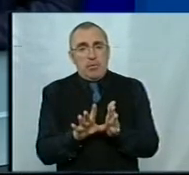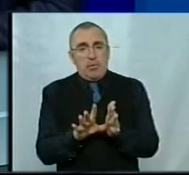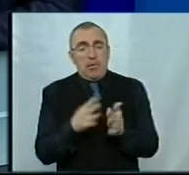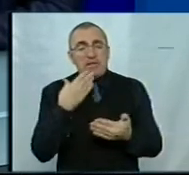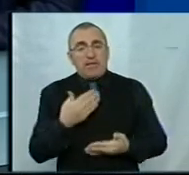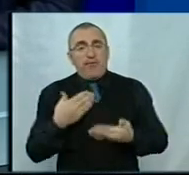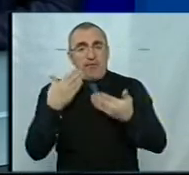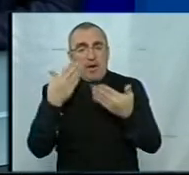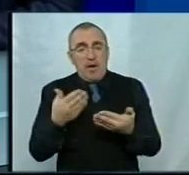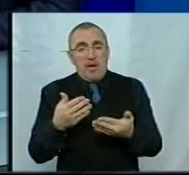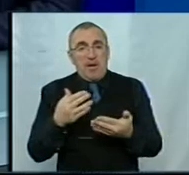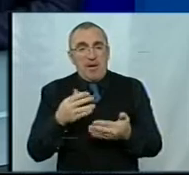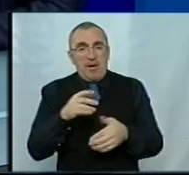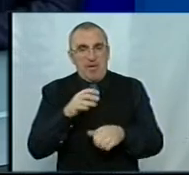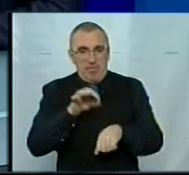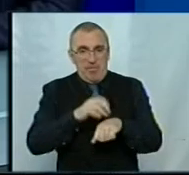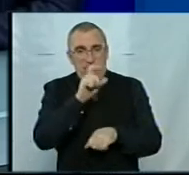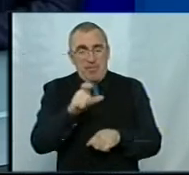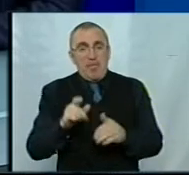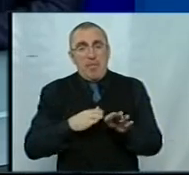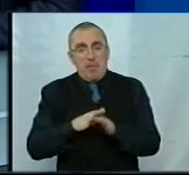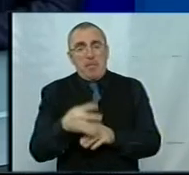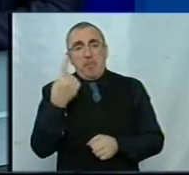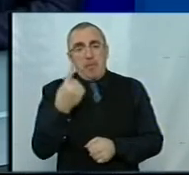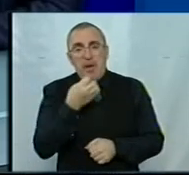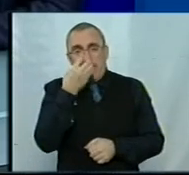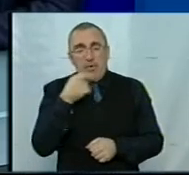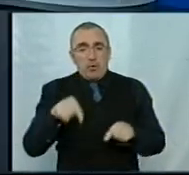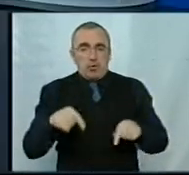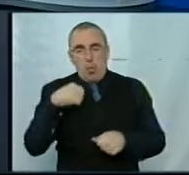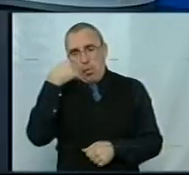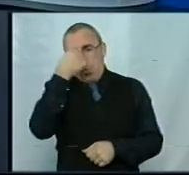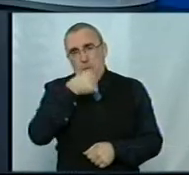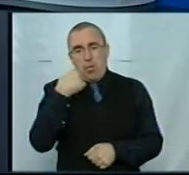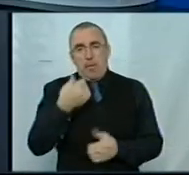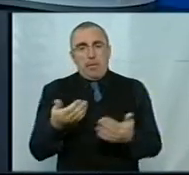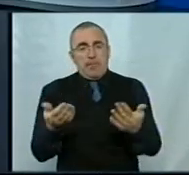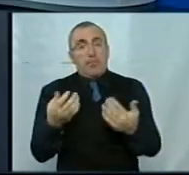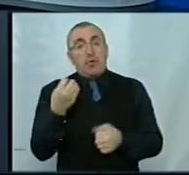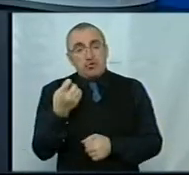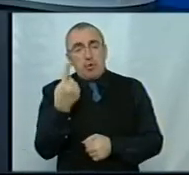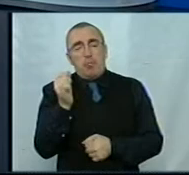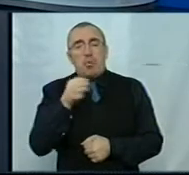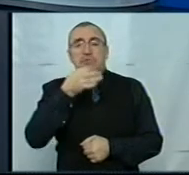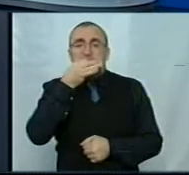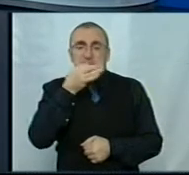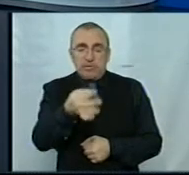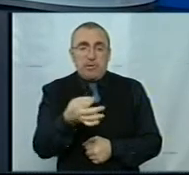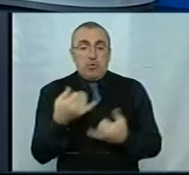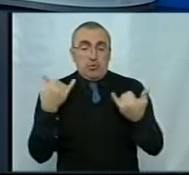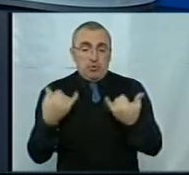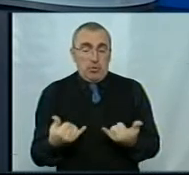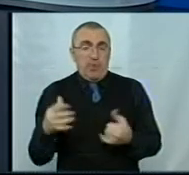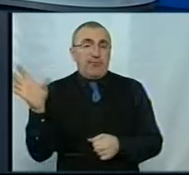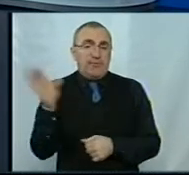звернень пацієнтів будуть відбиватися з 1 квітня цього року. І ще можемо сказати про те, що навіть сьогодні